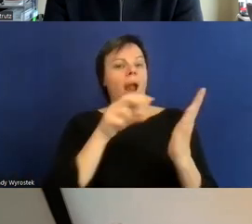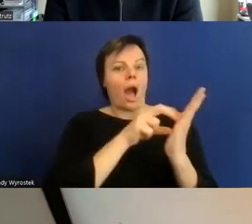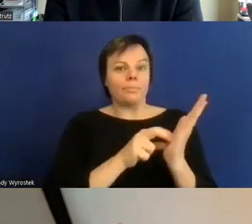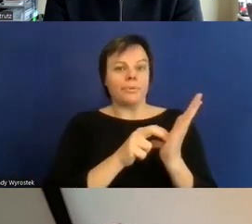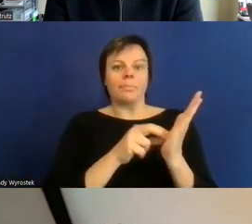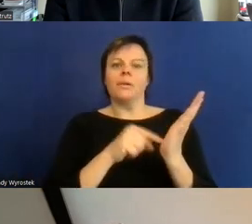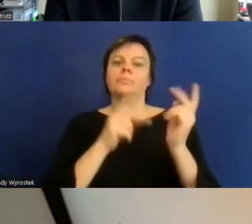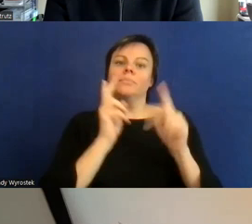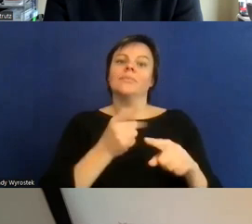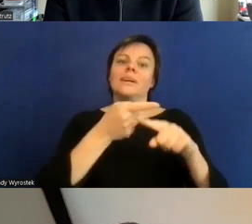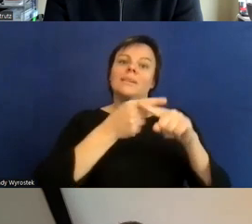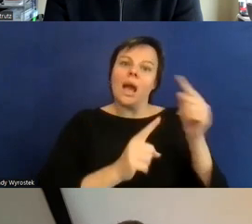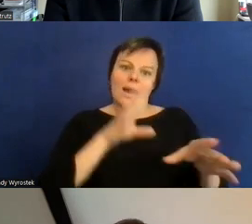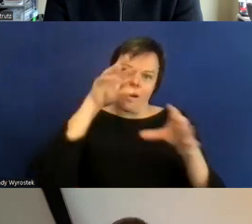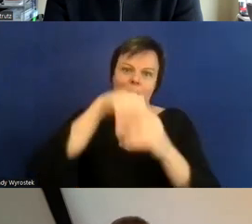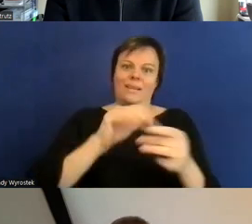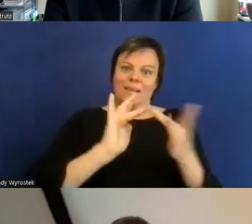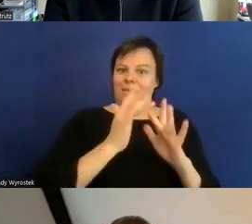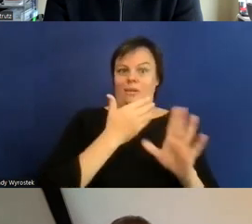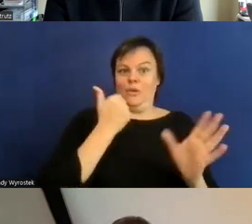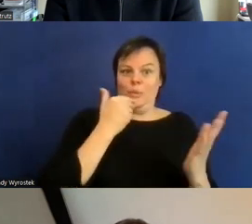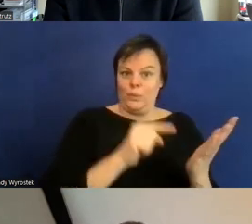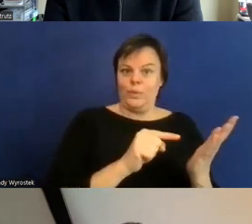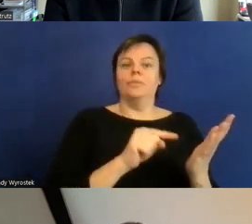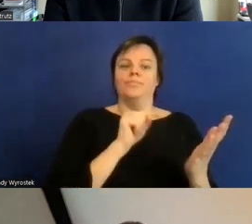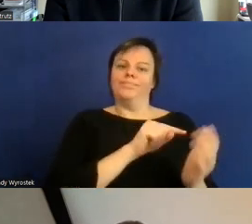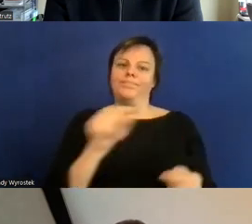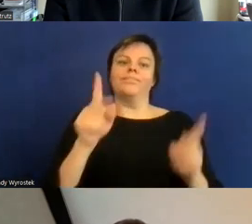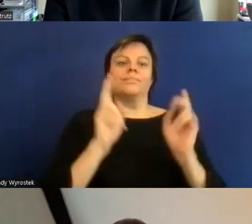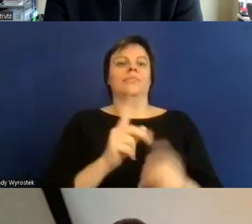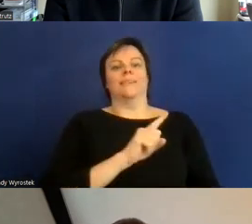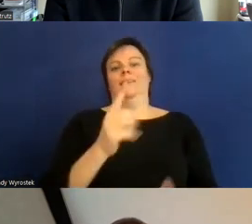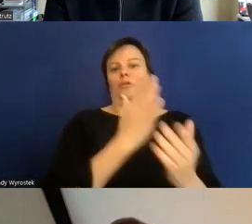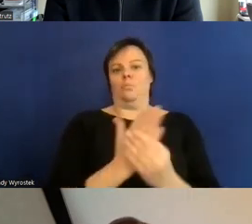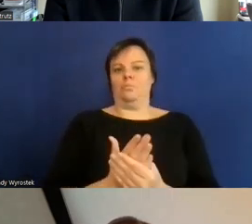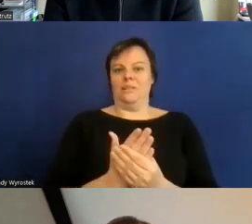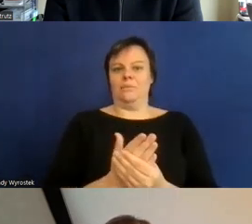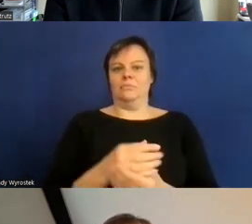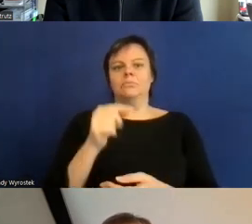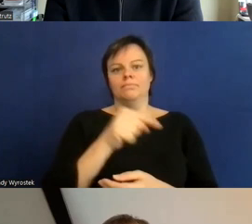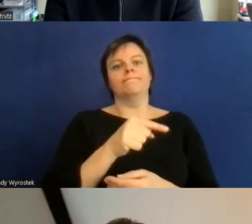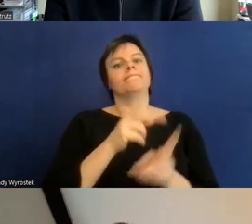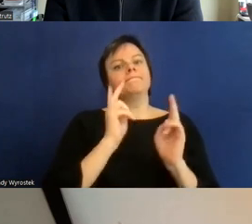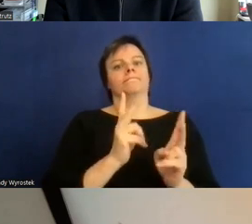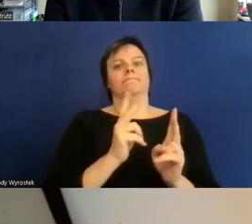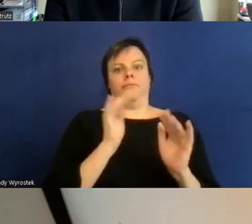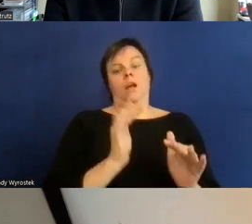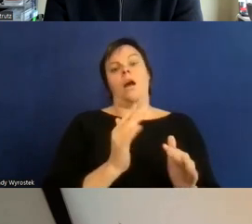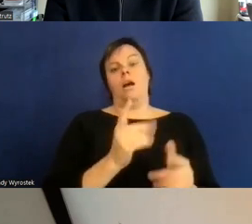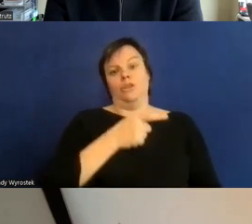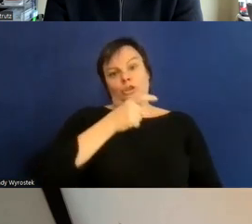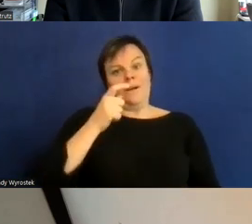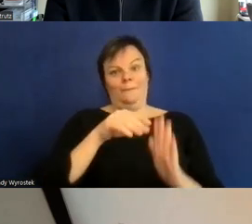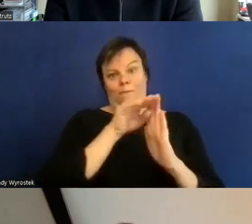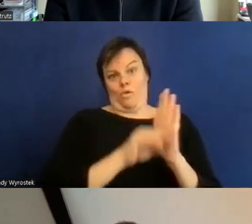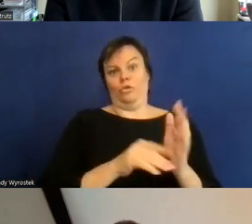nicht Webdokumente und da gelten eben ziemlich strenge Vorschriften und das ist oft nicht bekannt was genau man da machen muss und